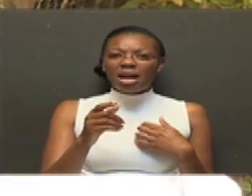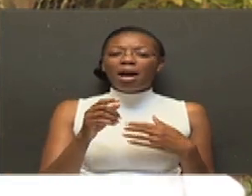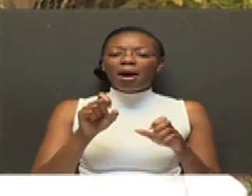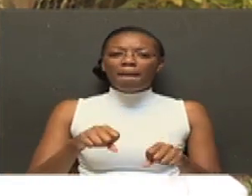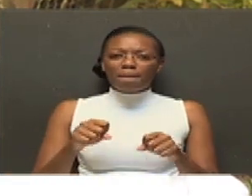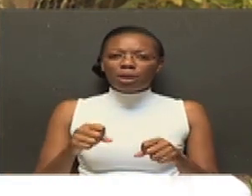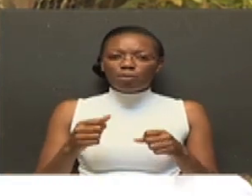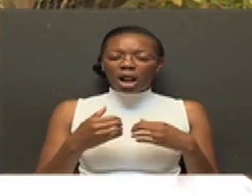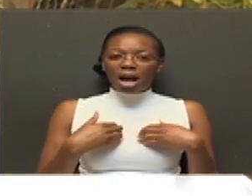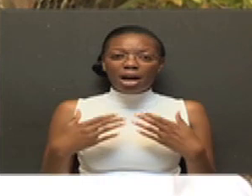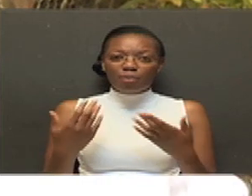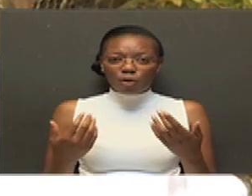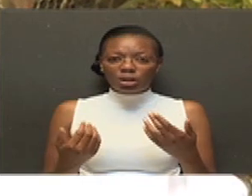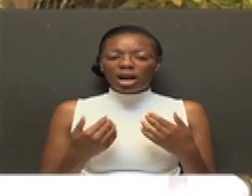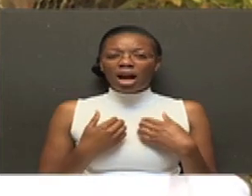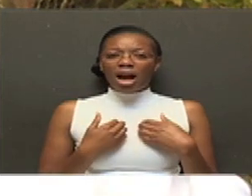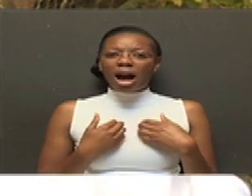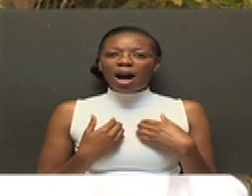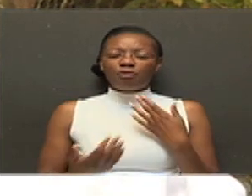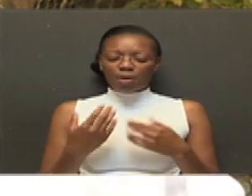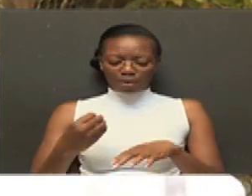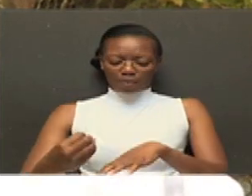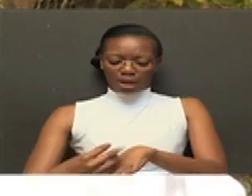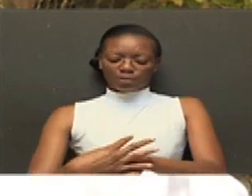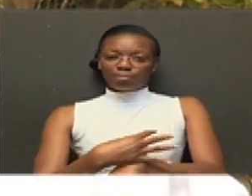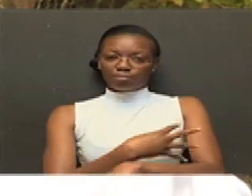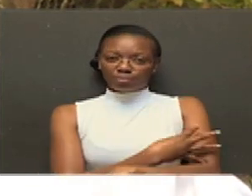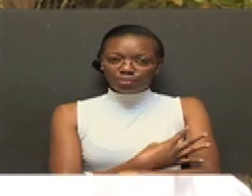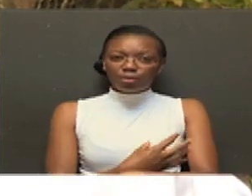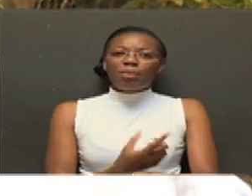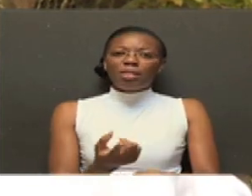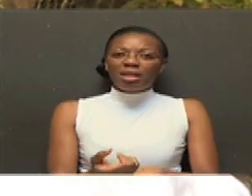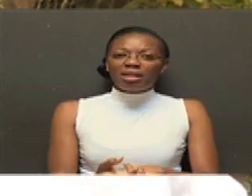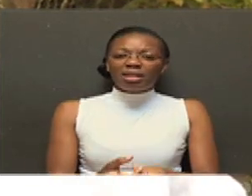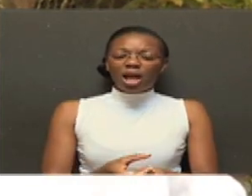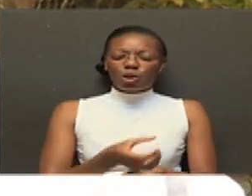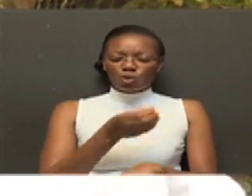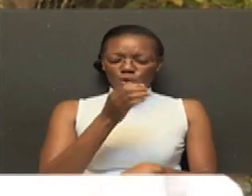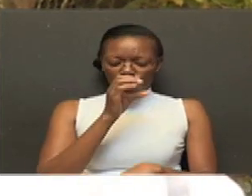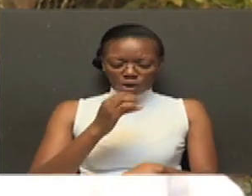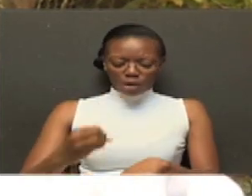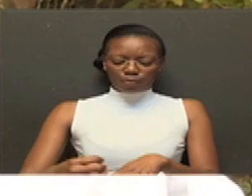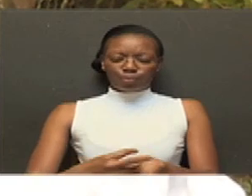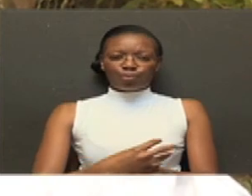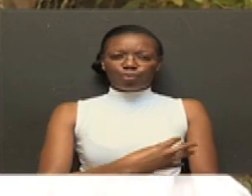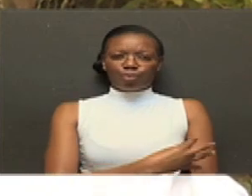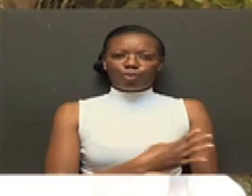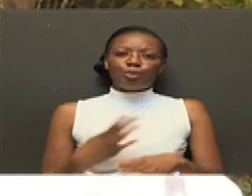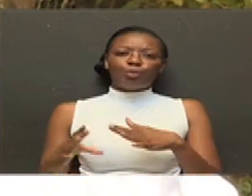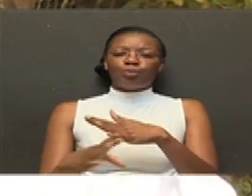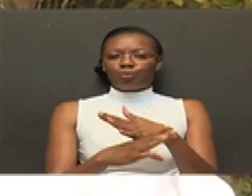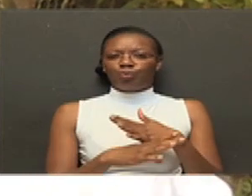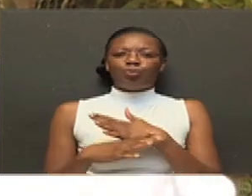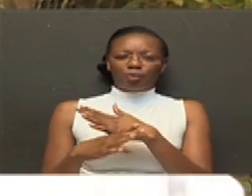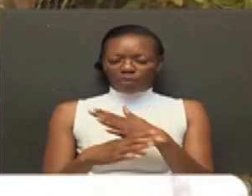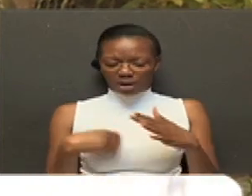Free radical scavenger ni ile compound inaweza kuwa inatoa cancerous sale kwa mwili. Kwa hivyo, hizo ni kadi moja ya zetu ambayo